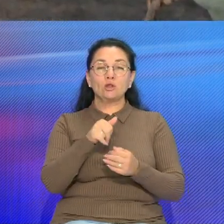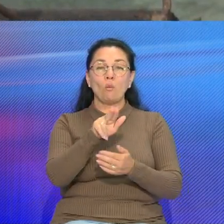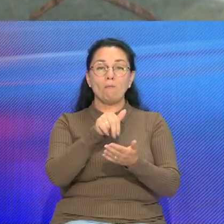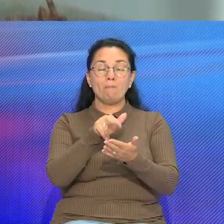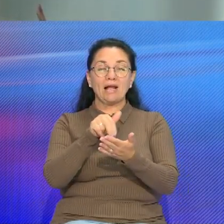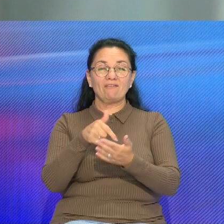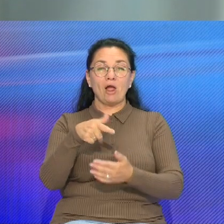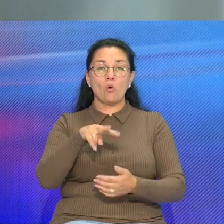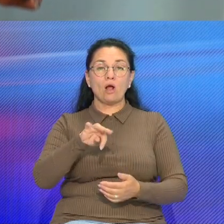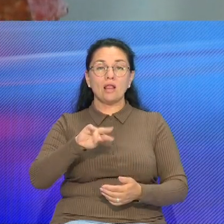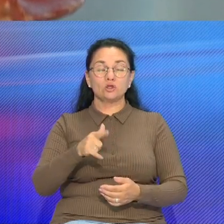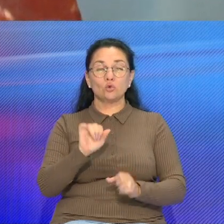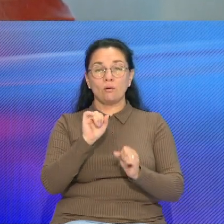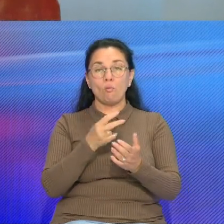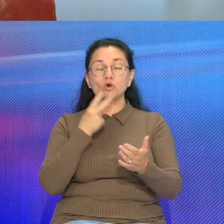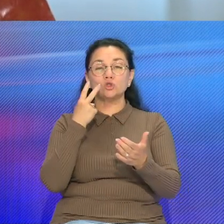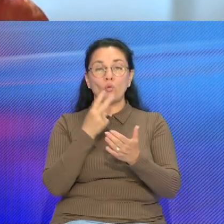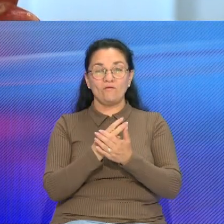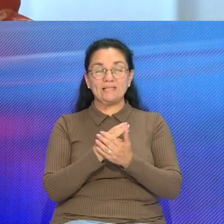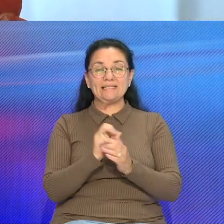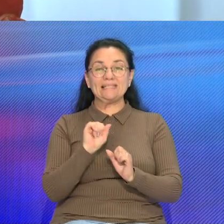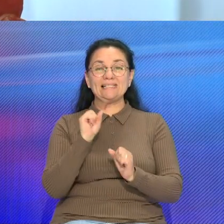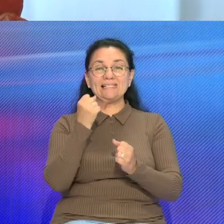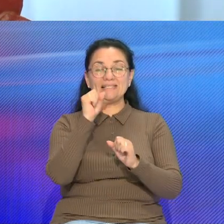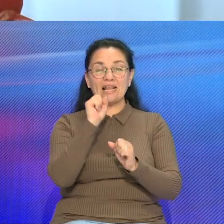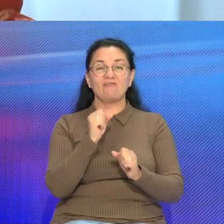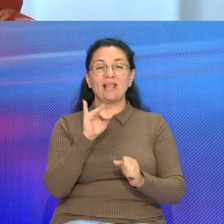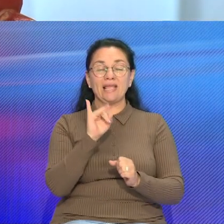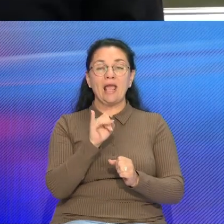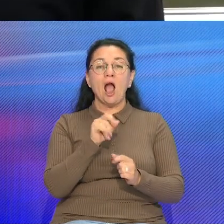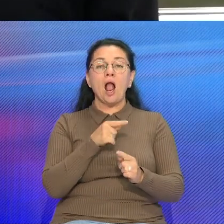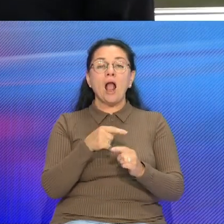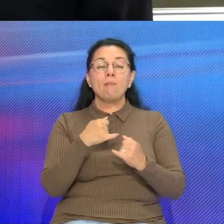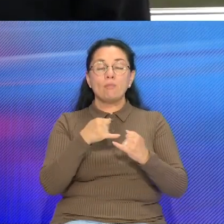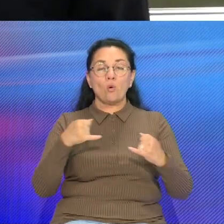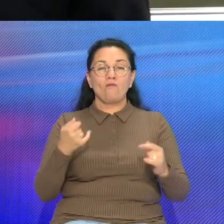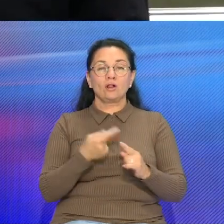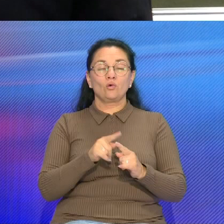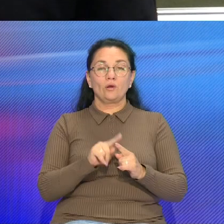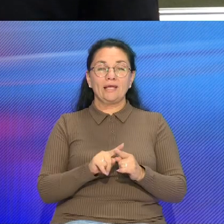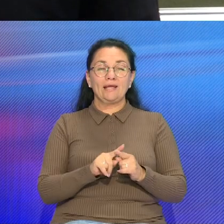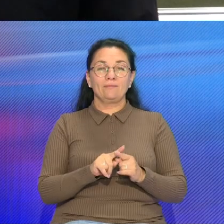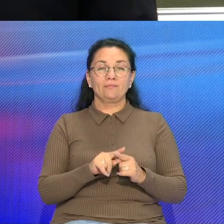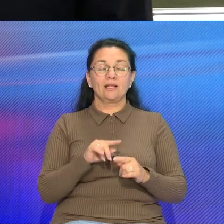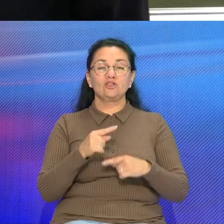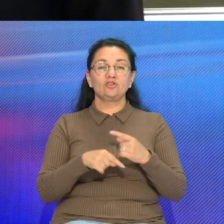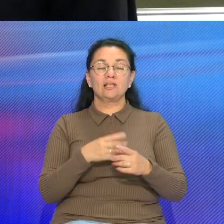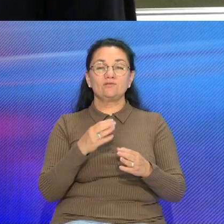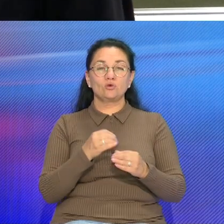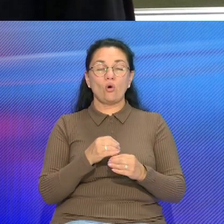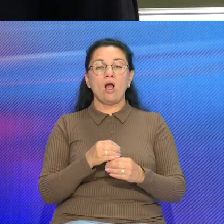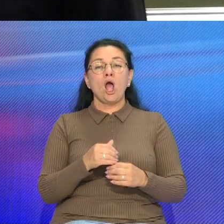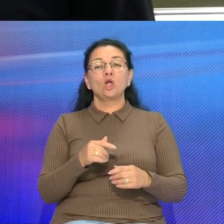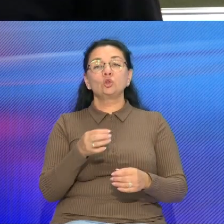маков тоже можно увидеть дерево и колючую проволоку Проволока символизирует отголоски войны Маки пробиваются через всю эту перену невзгоды,